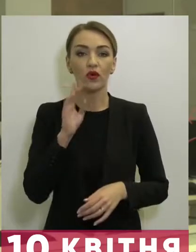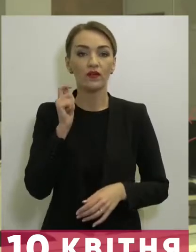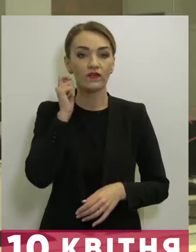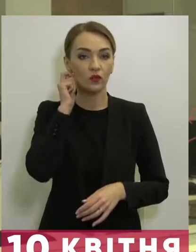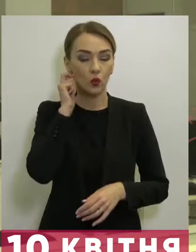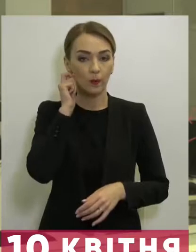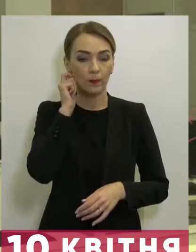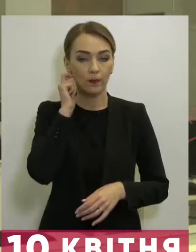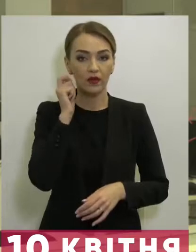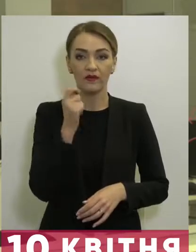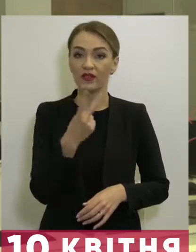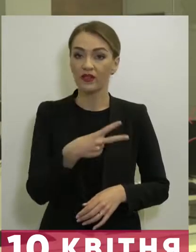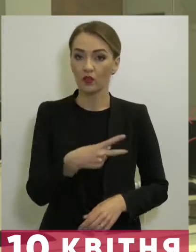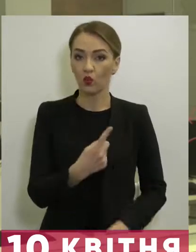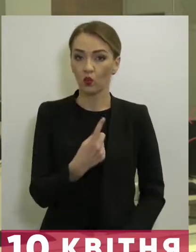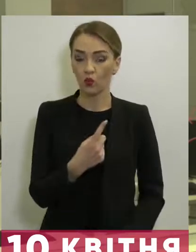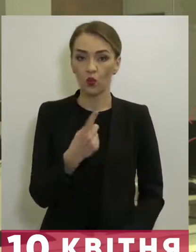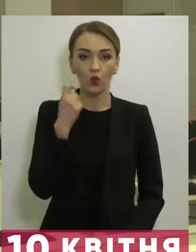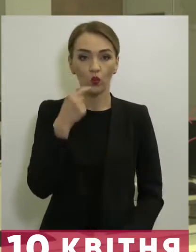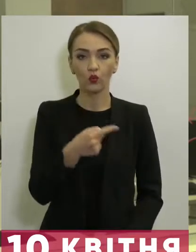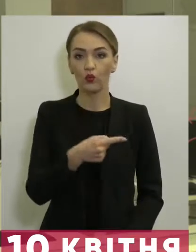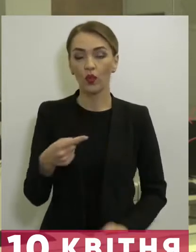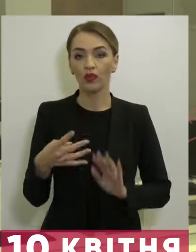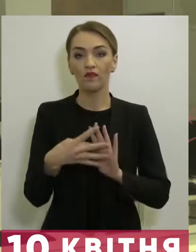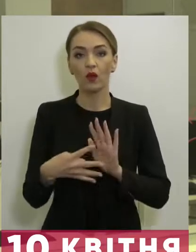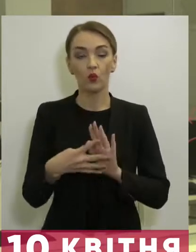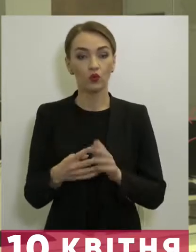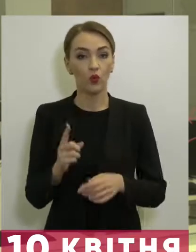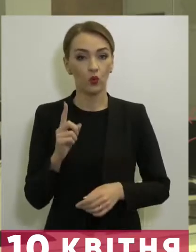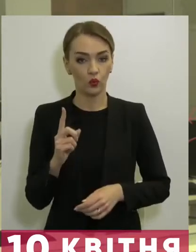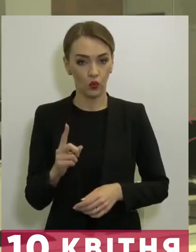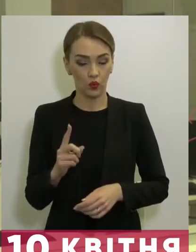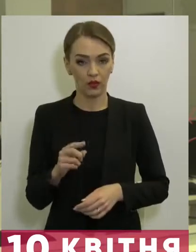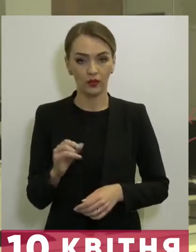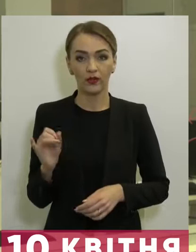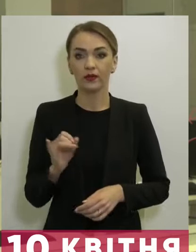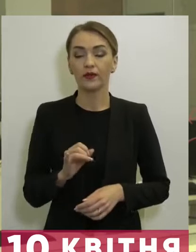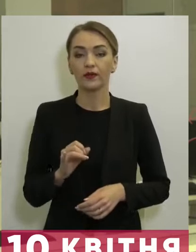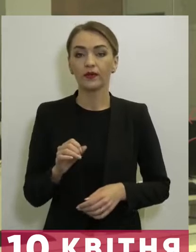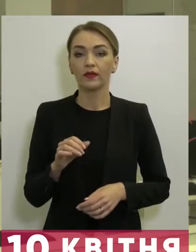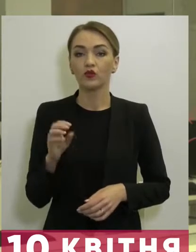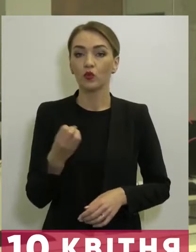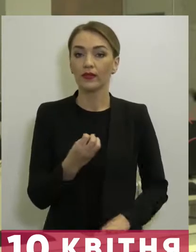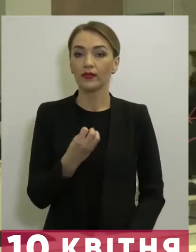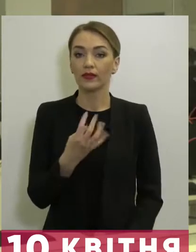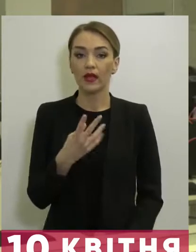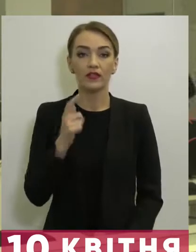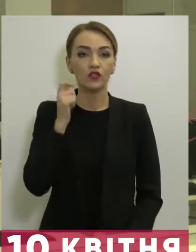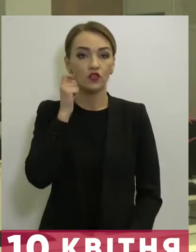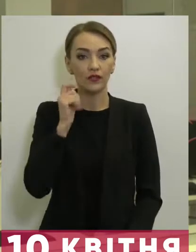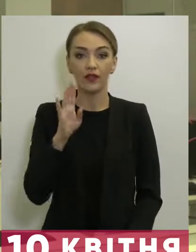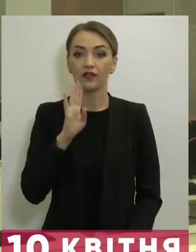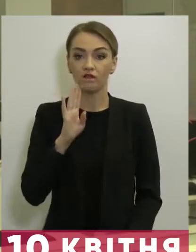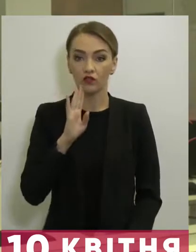21 року до 91 та 14-річна